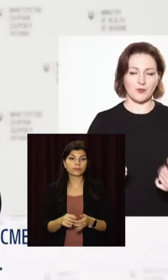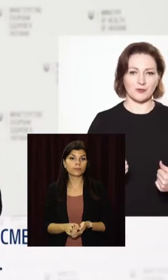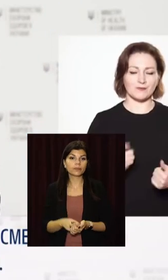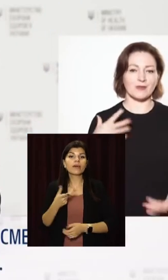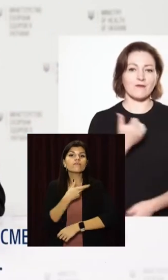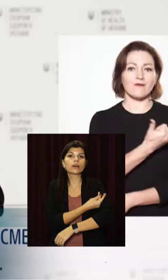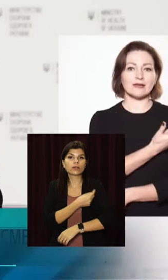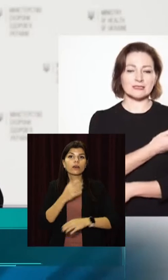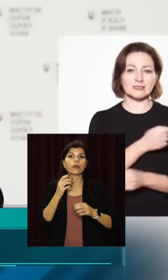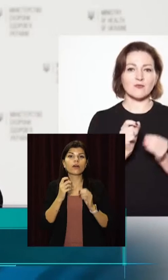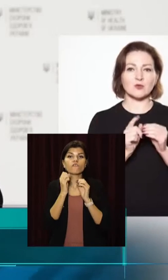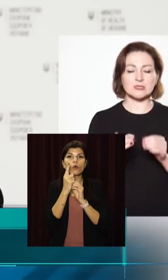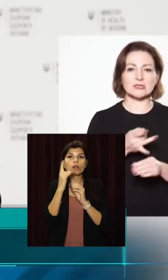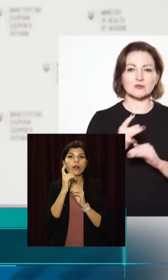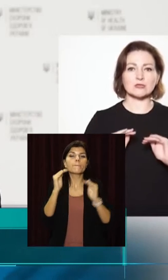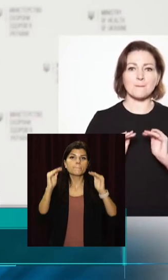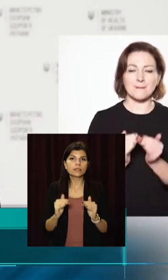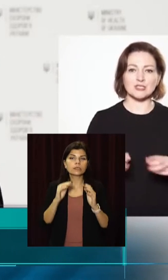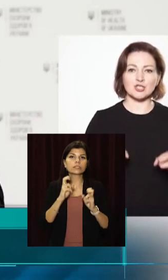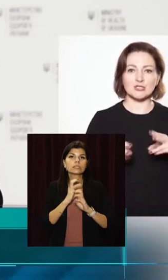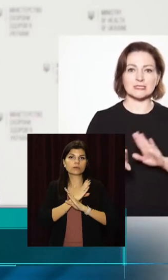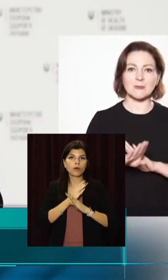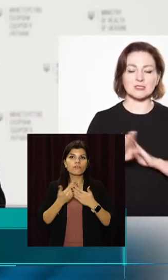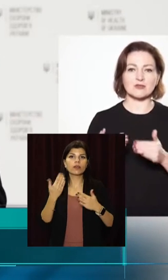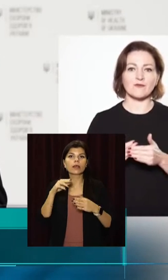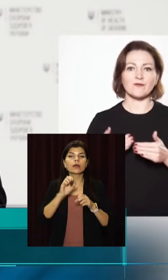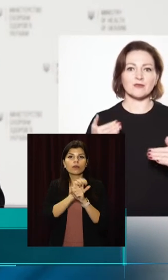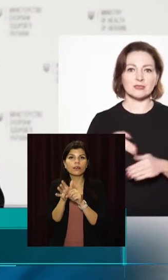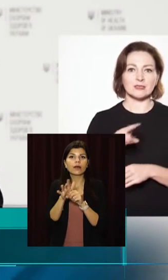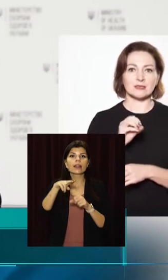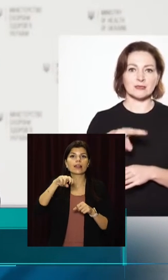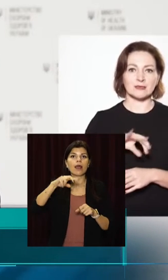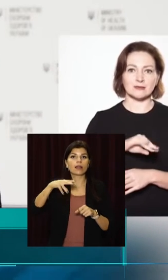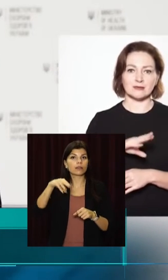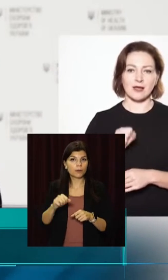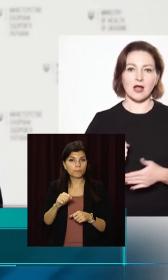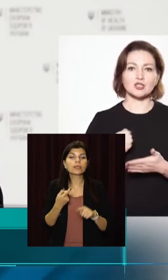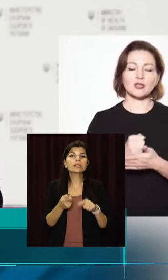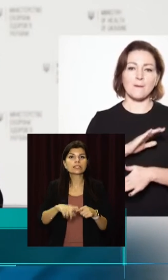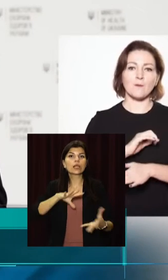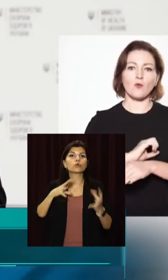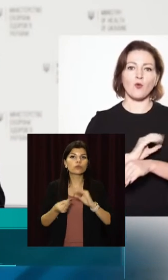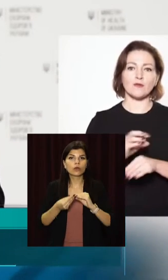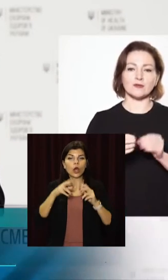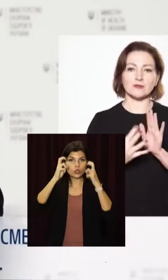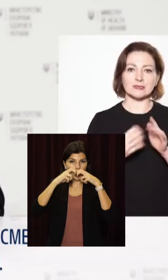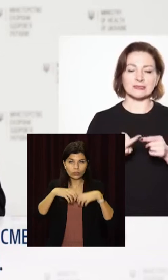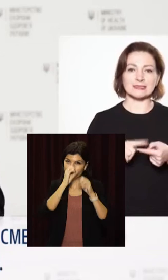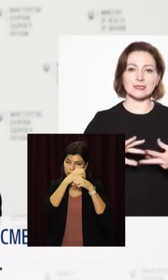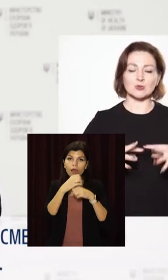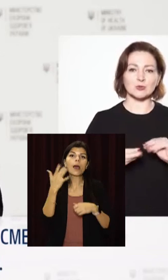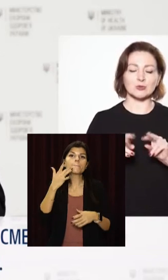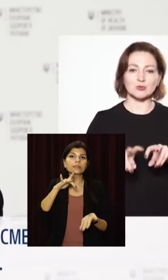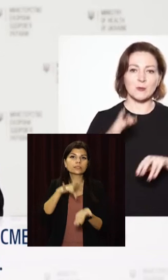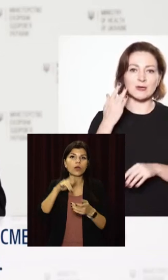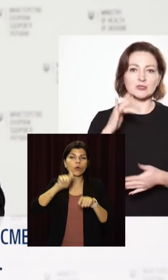Вакцинація в 11 разів зменшує ризик смертності від дельта-штаму COVID-19. Це результати дослідження Американського